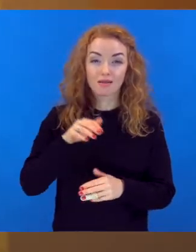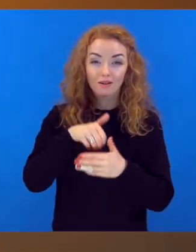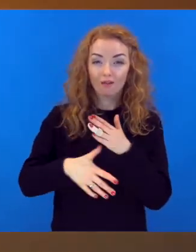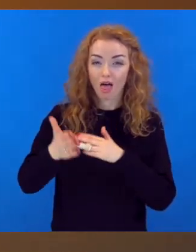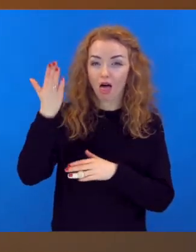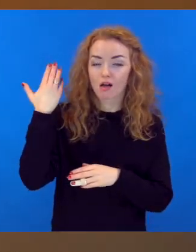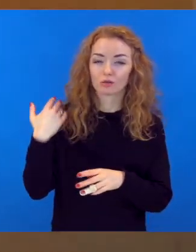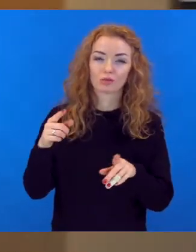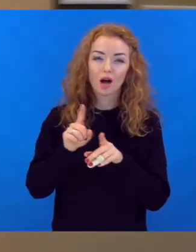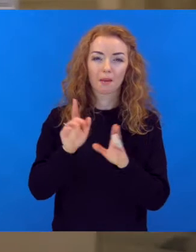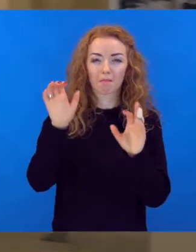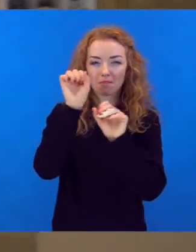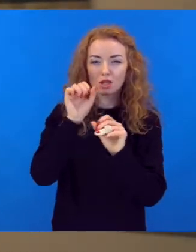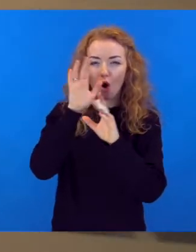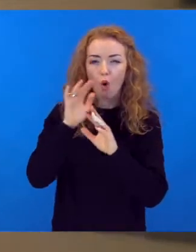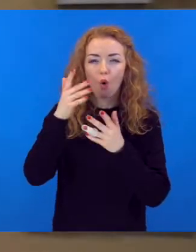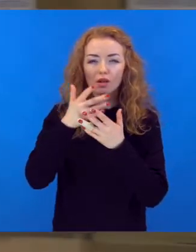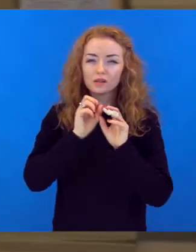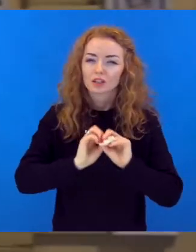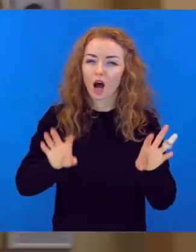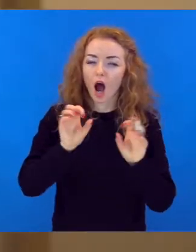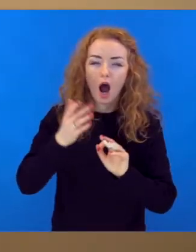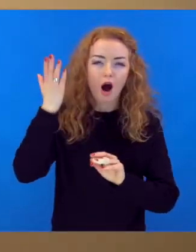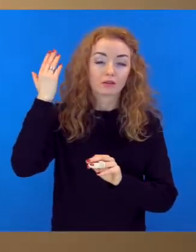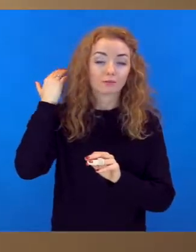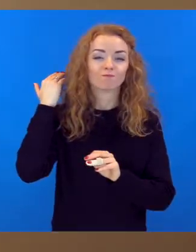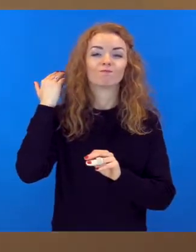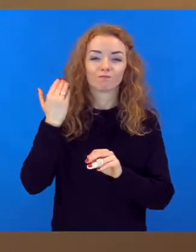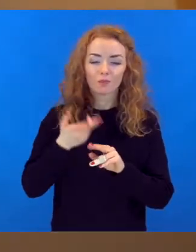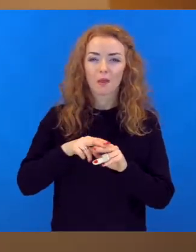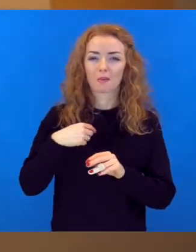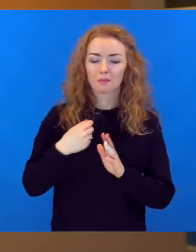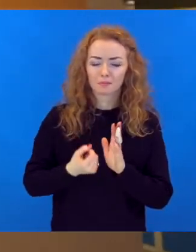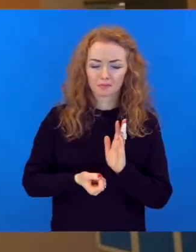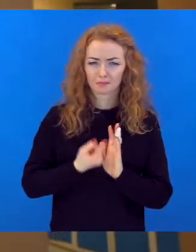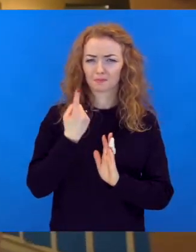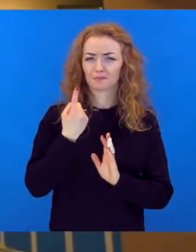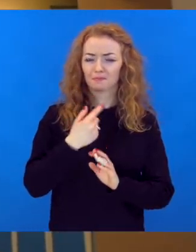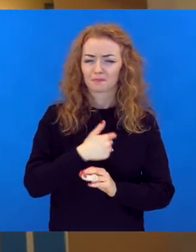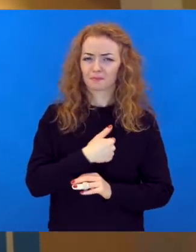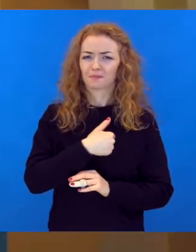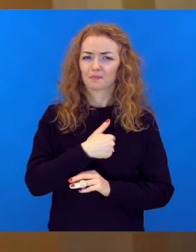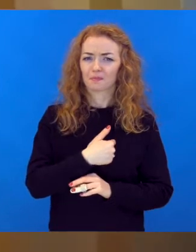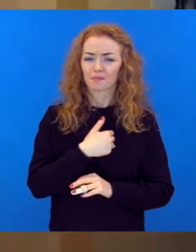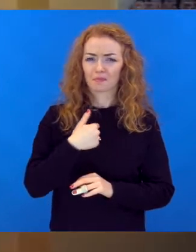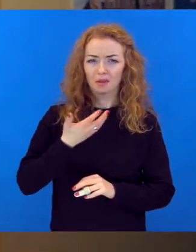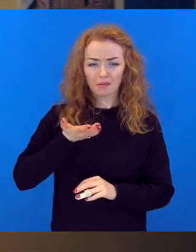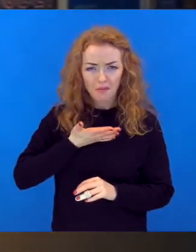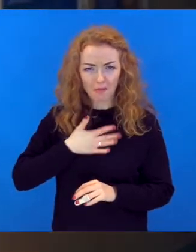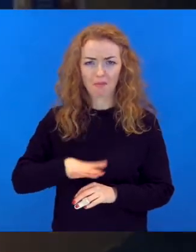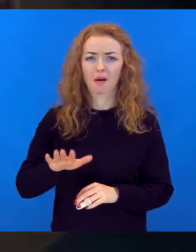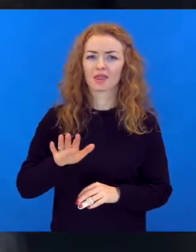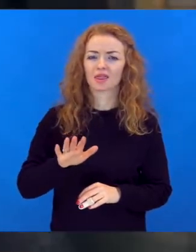mitoloģijas, stāsti. Tad man pilnāja par to, ka pats tu baigi labi skaidro galdi spēli